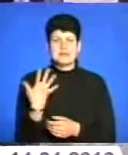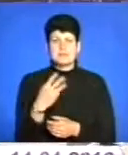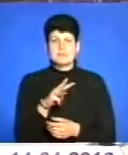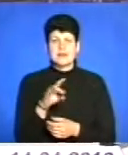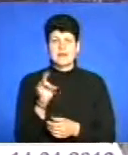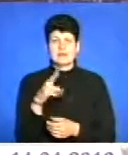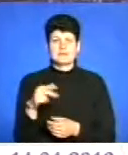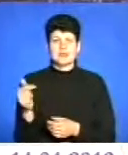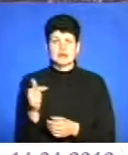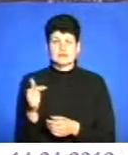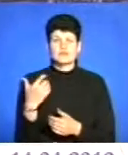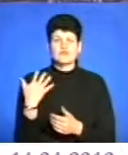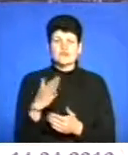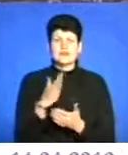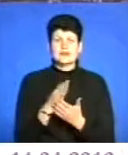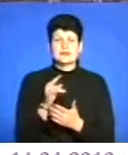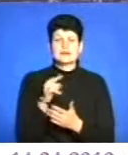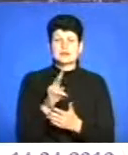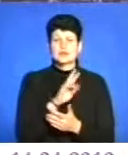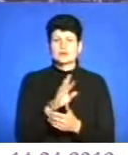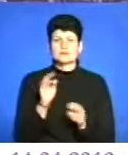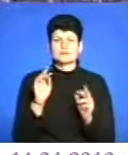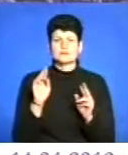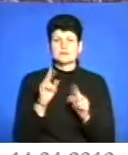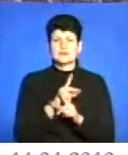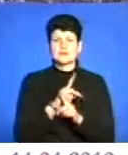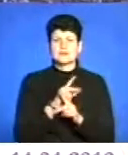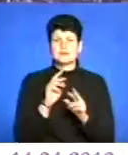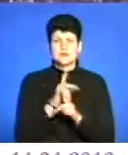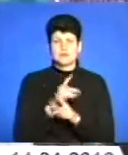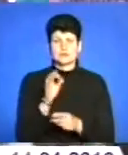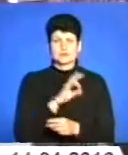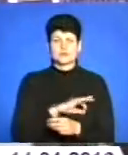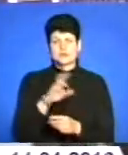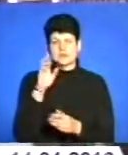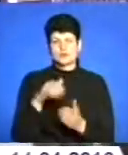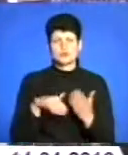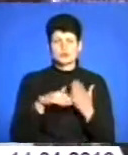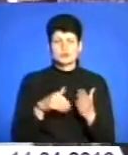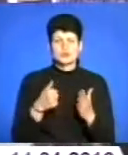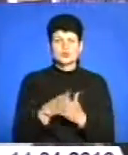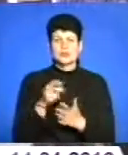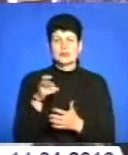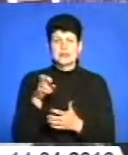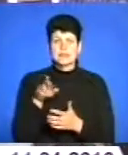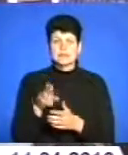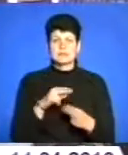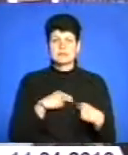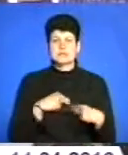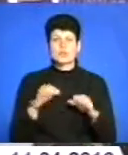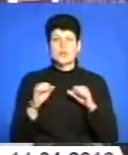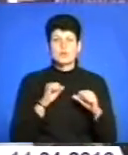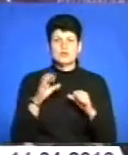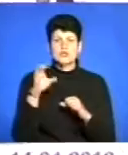гривень. Вже знайшлися і ті, хто неправомірно використовував державну допомогу. До липня працівники управлінь соціального захисту